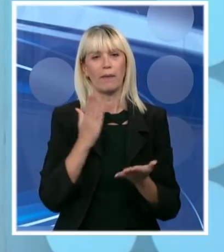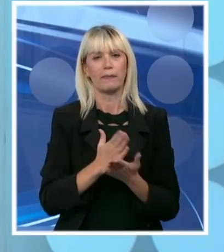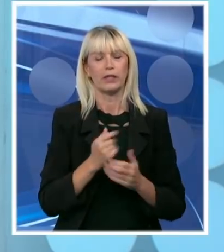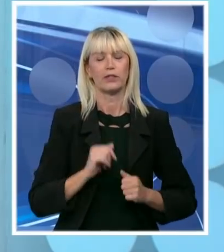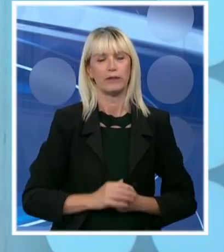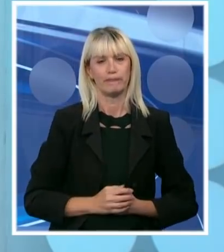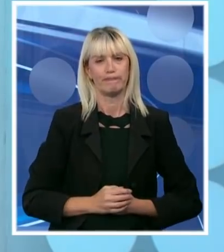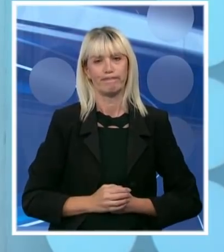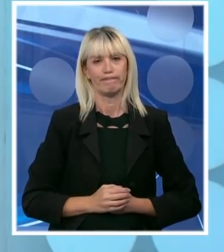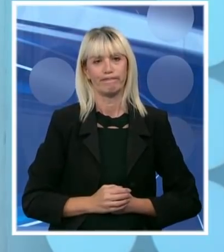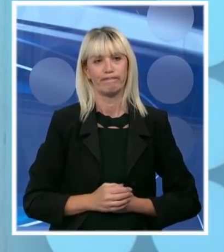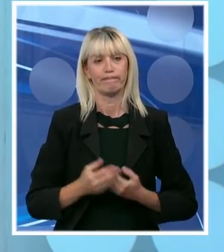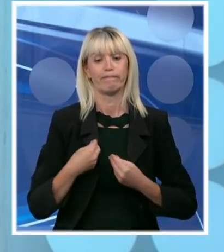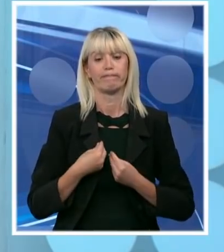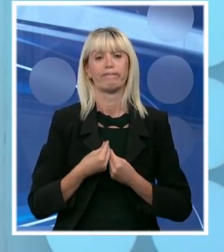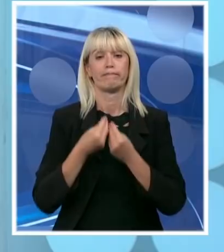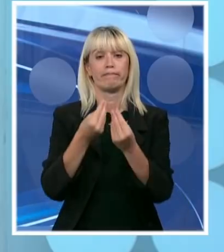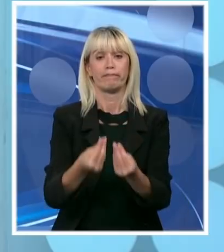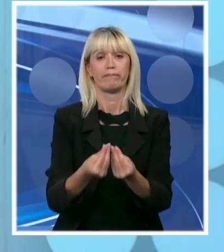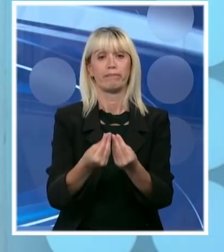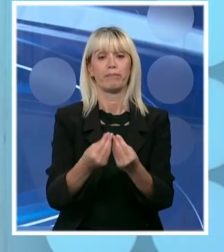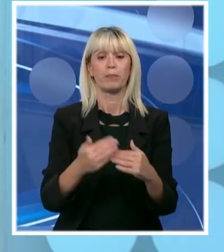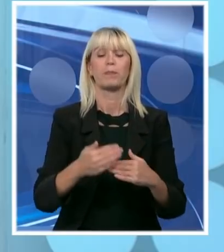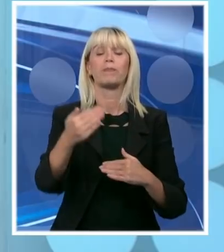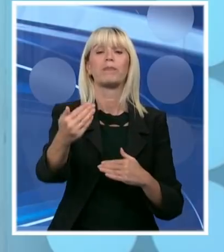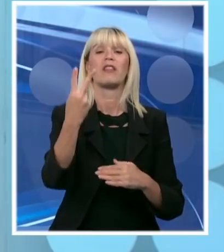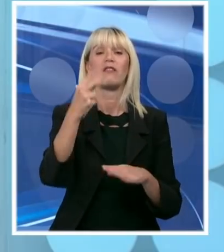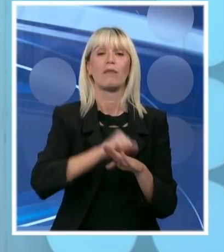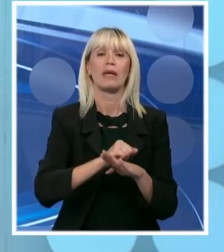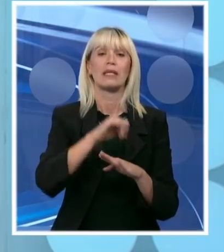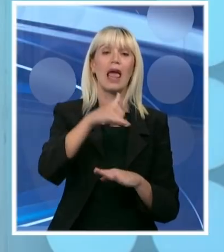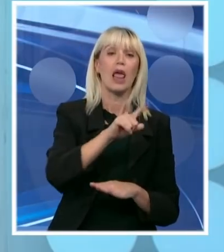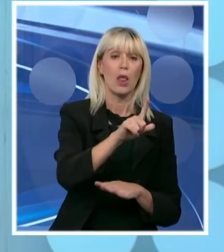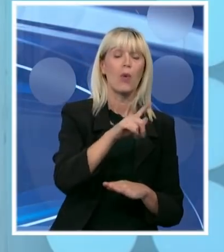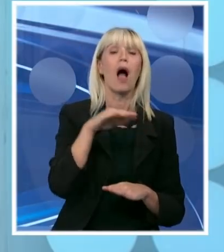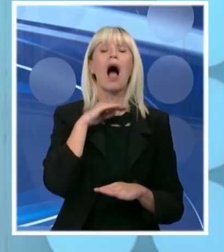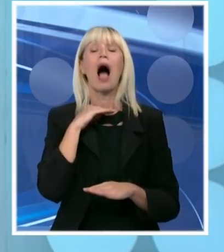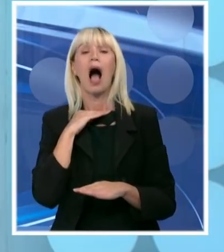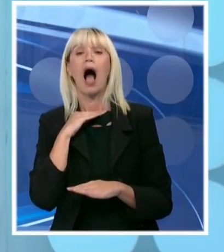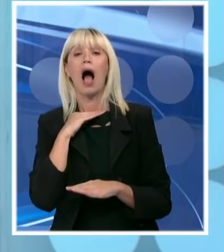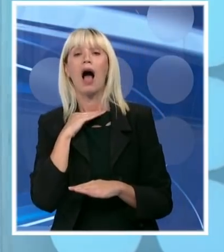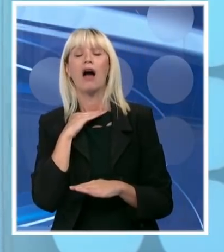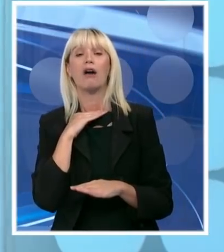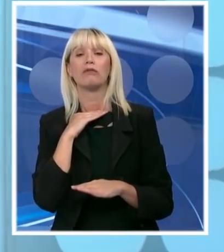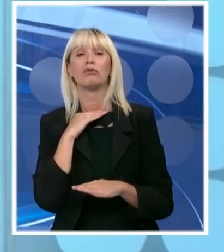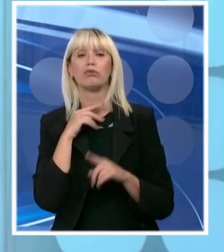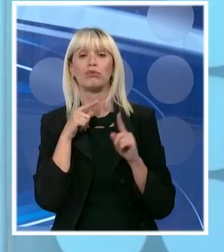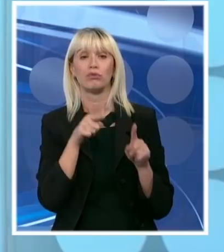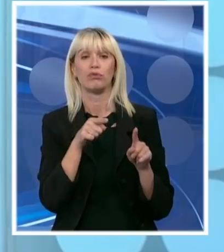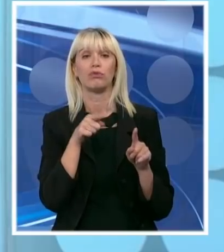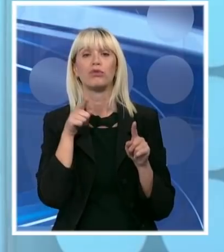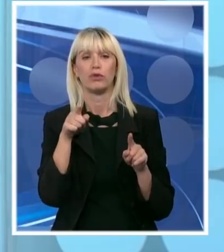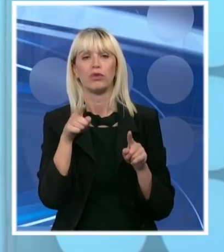daćemo za naredna dva meseca, za juli i avgust, mislim da je to važno za naše hrabre